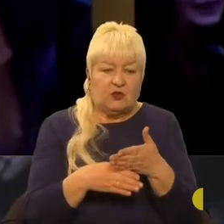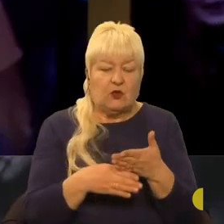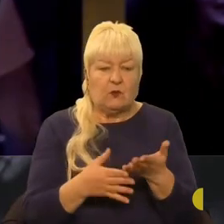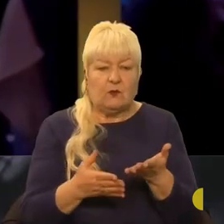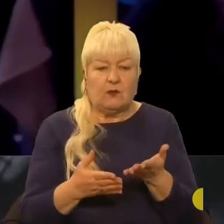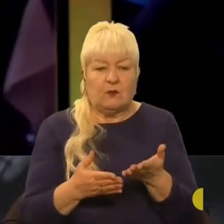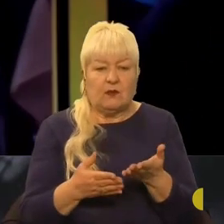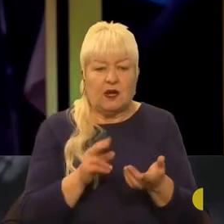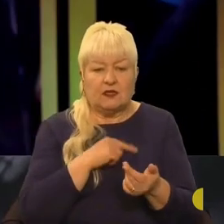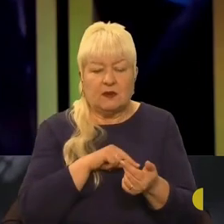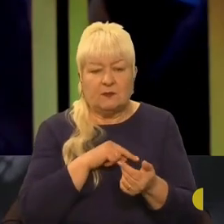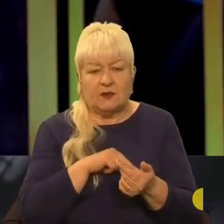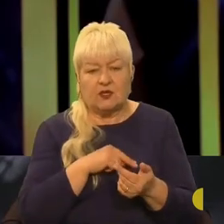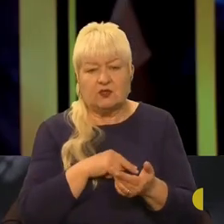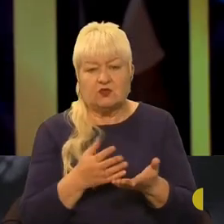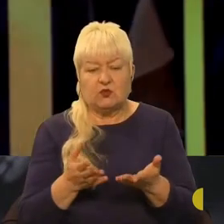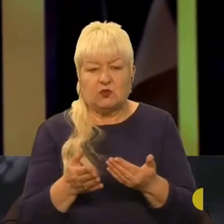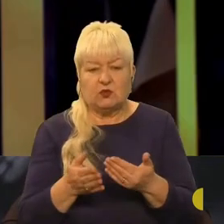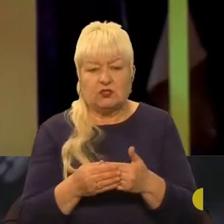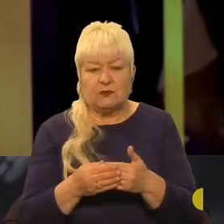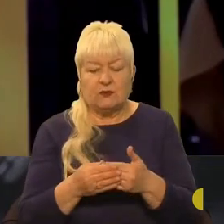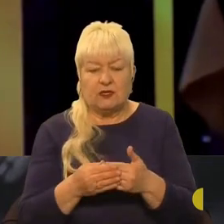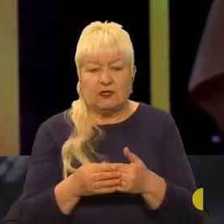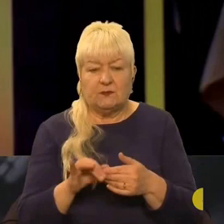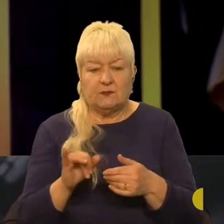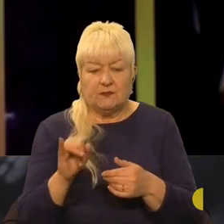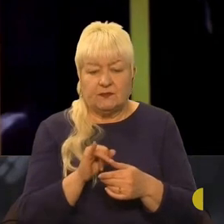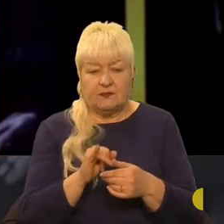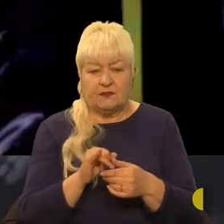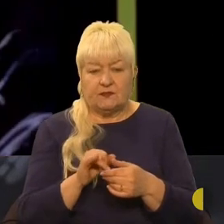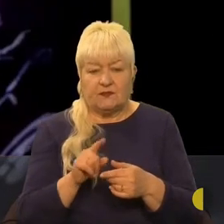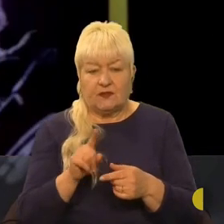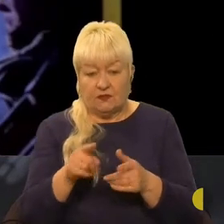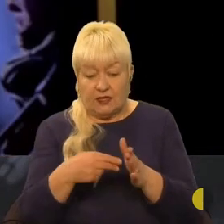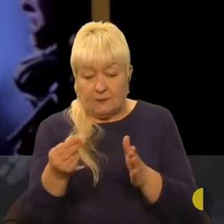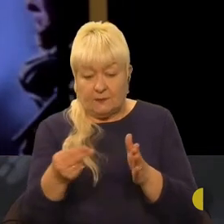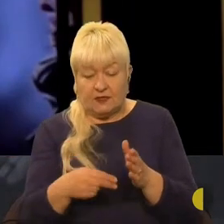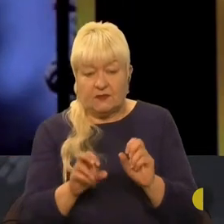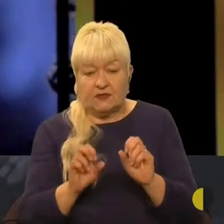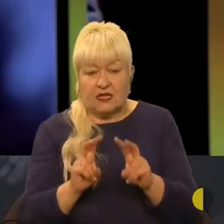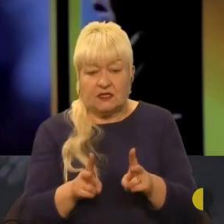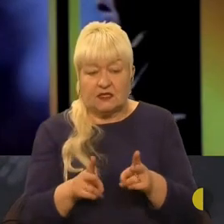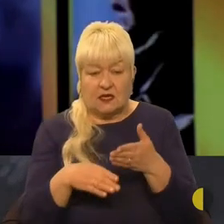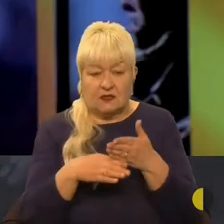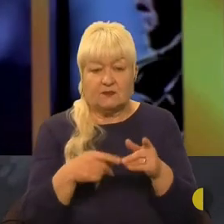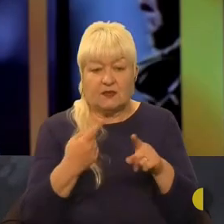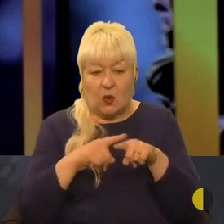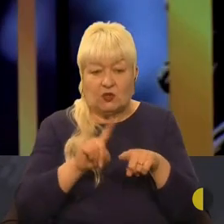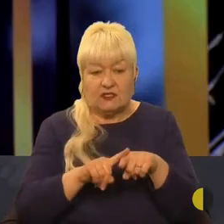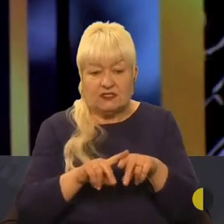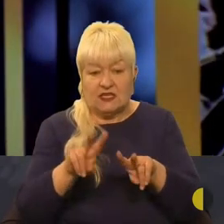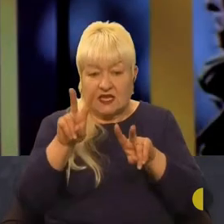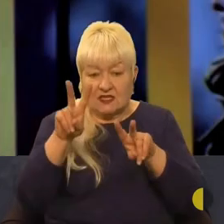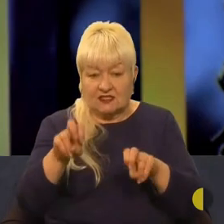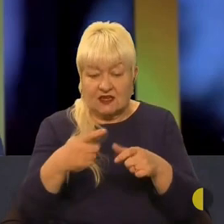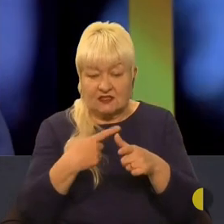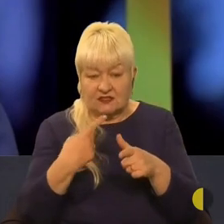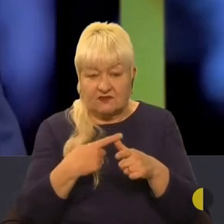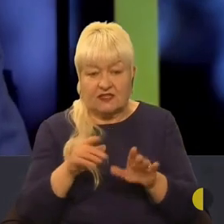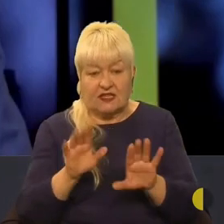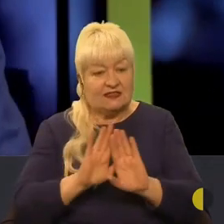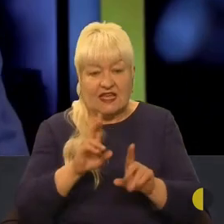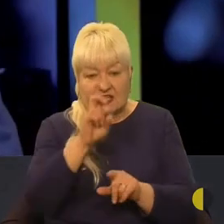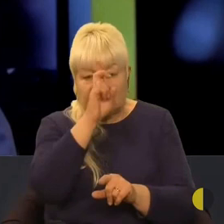іншим претендентам, депутатам і так далі. І вони тут же почали як гратом сипатися ці звання не державнім